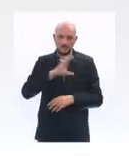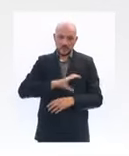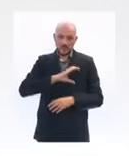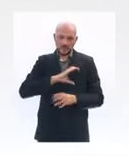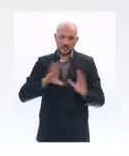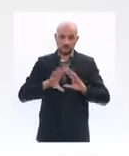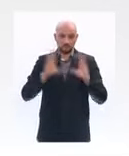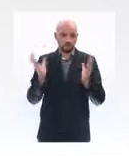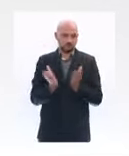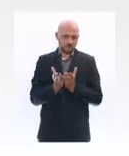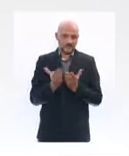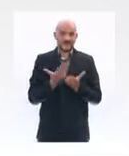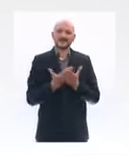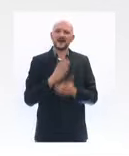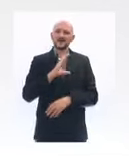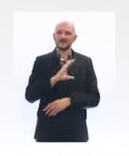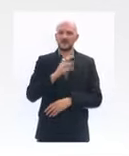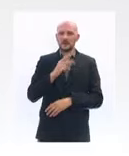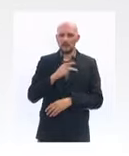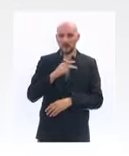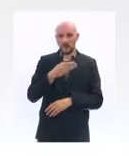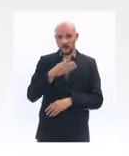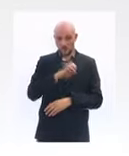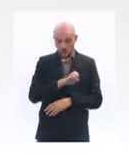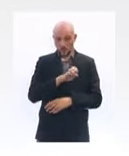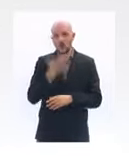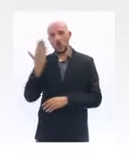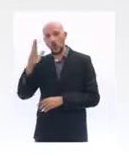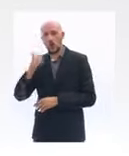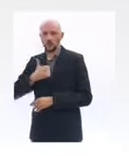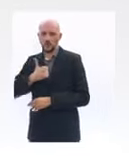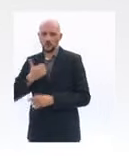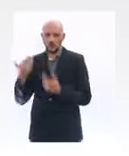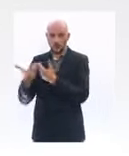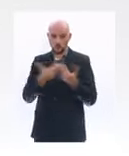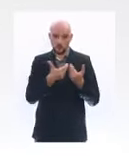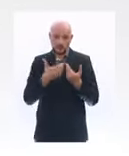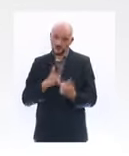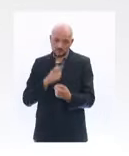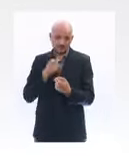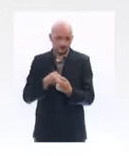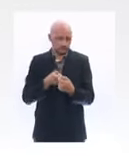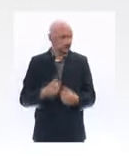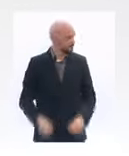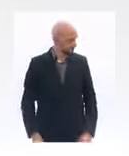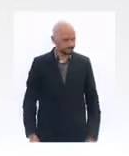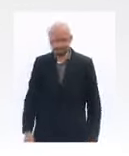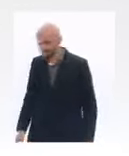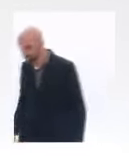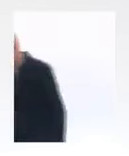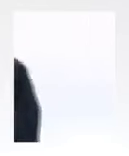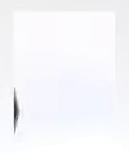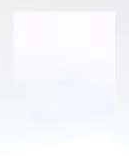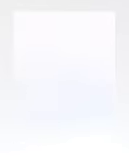demandé par la CPME et par un certain nombre d'entrepreneurs. Je précise que cette aide sur les loyers sera